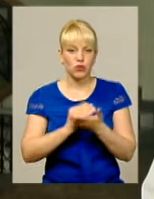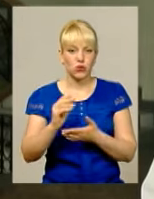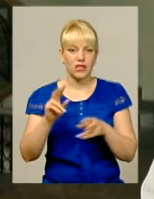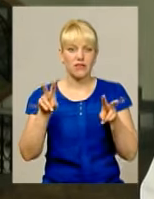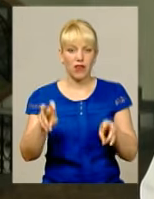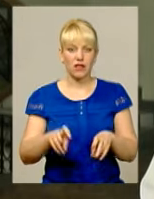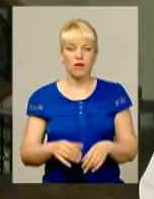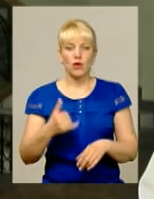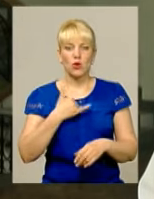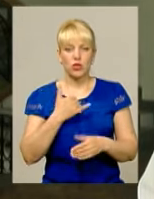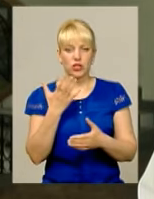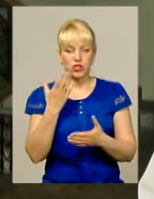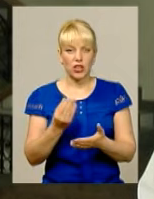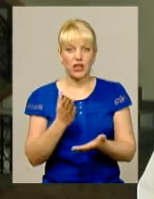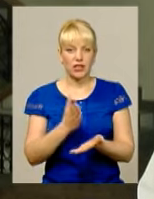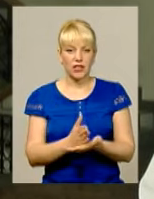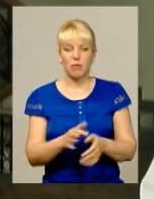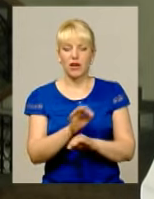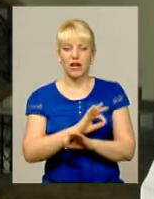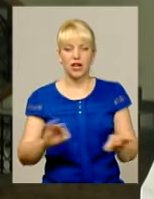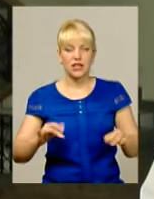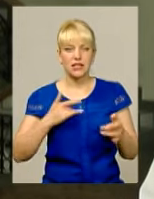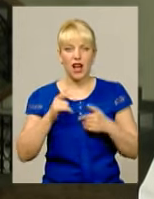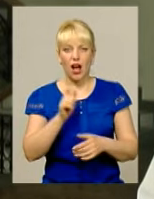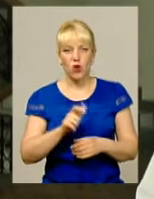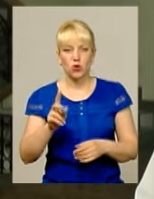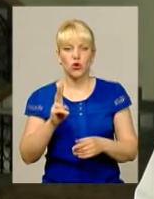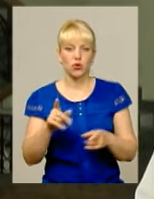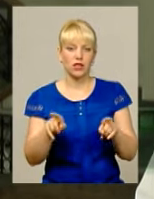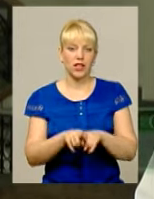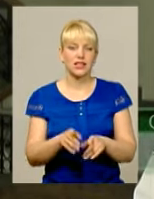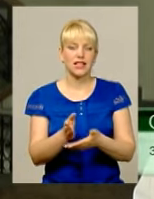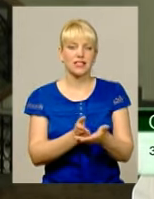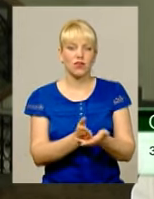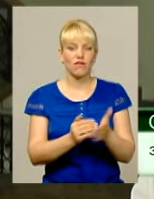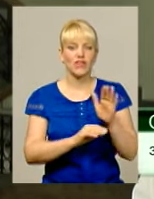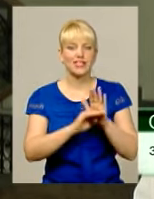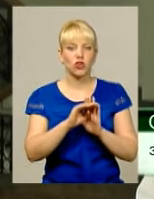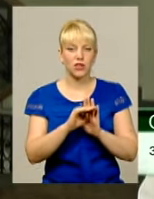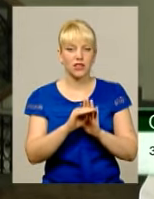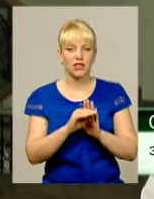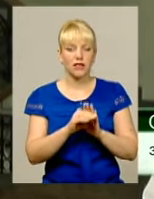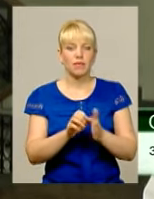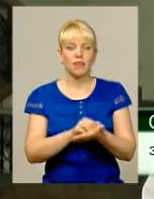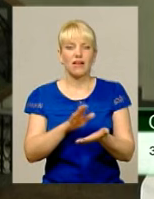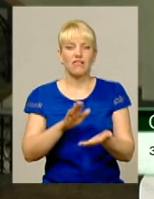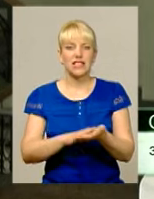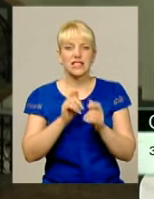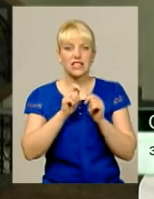В нас ще є прекрасні актори, які теж заслуговують високих відзнак